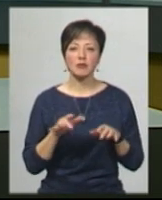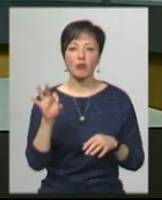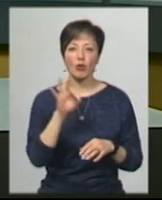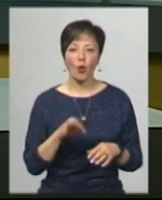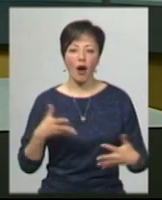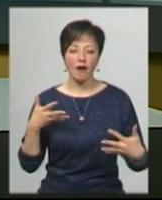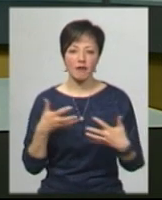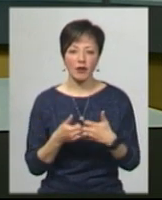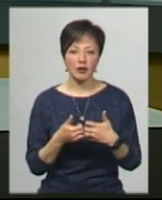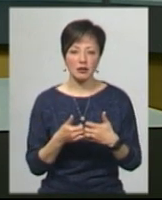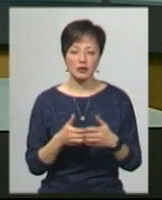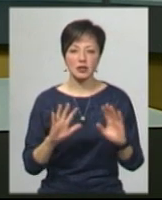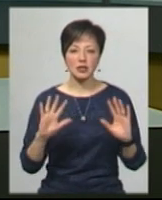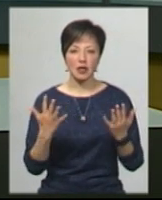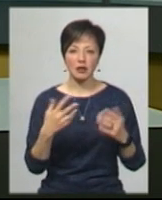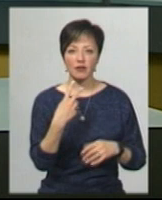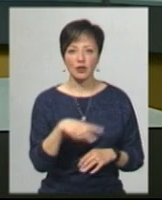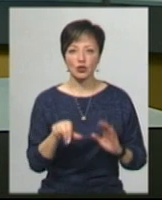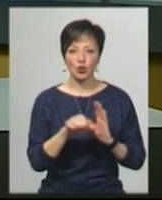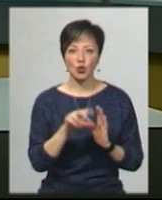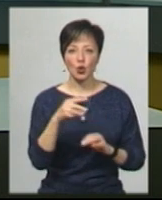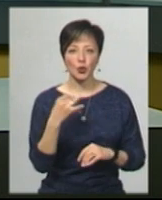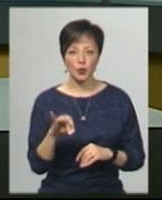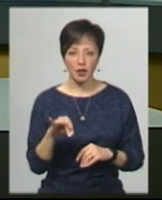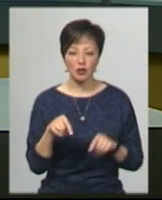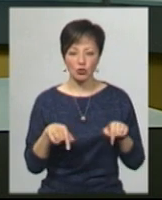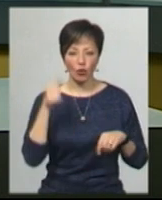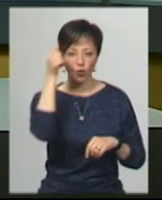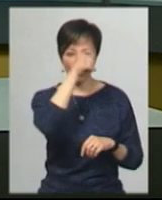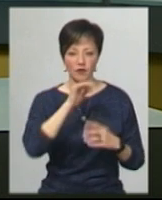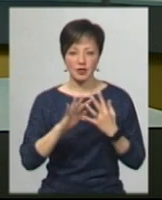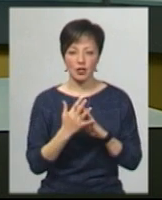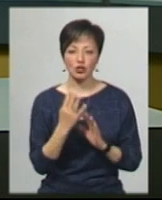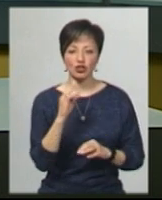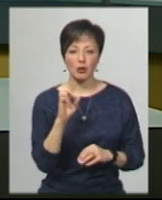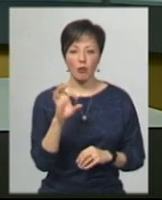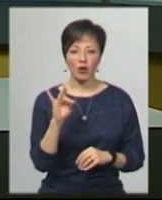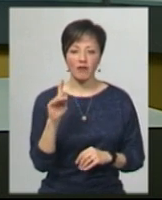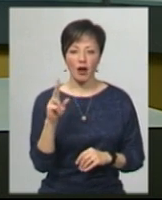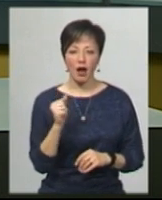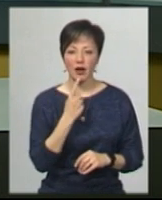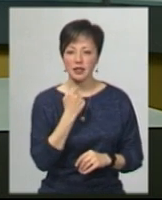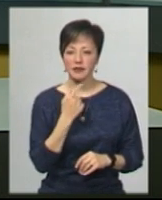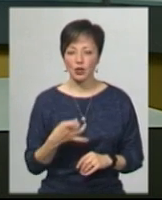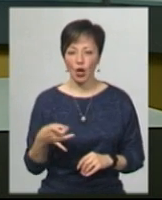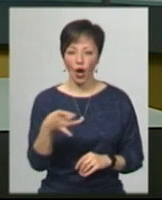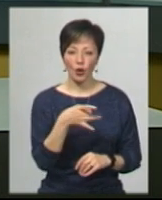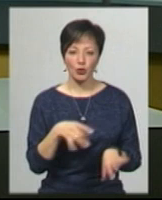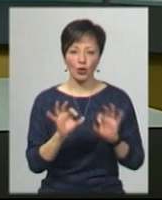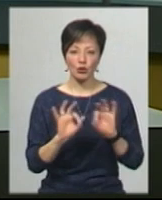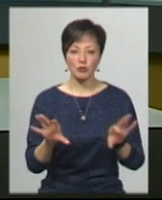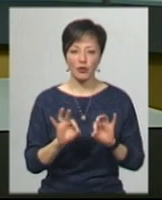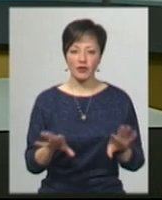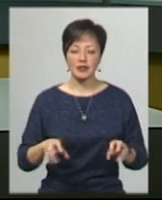дорожньо-транспортної пригоди, що сталося 26 лютого цього року у селі Щебурівка Красилівського району. Про це суспільному